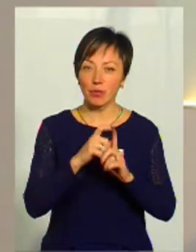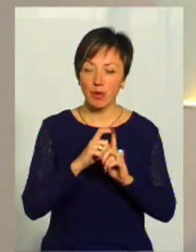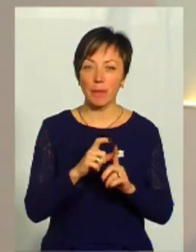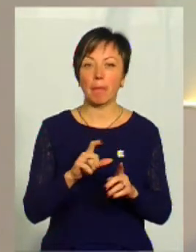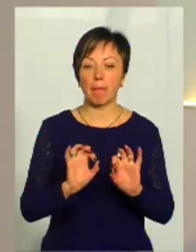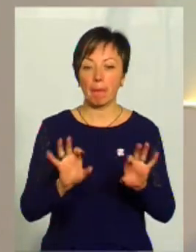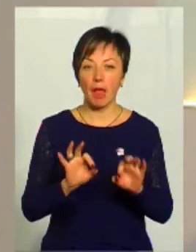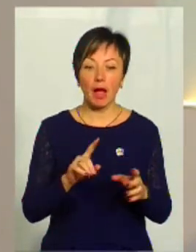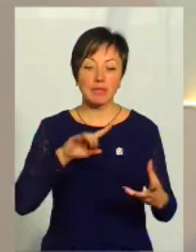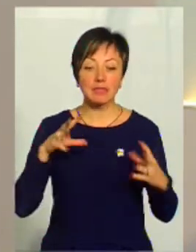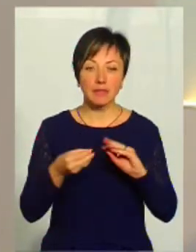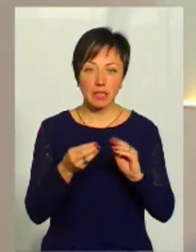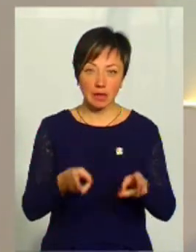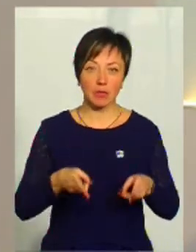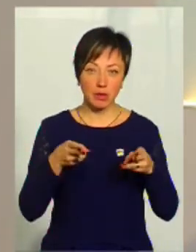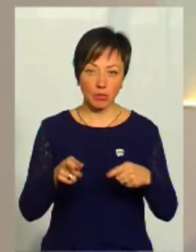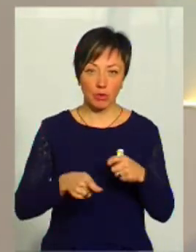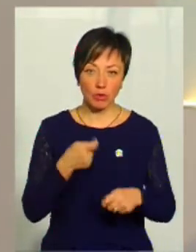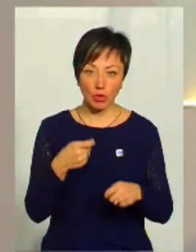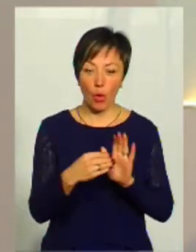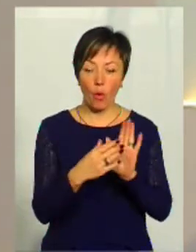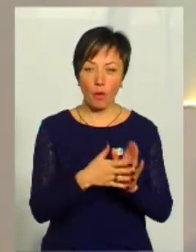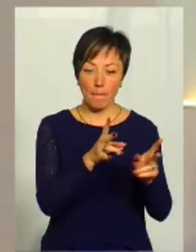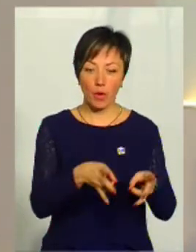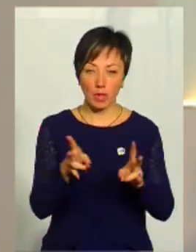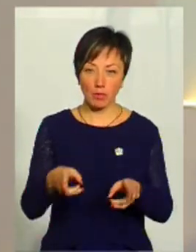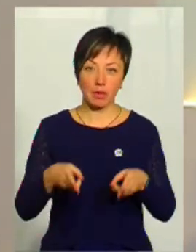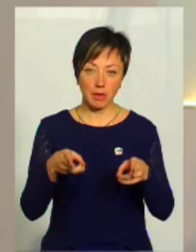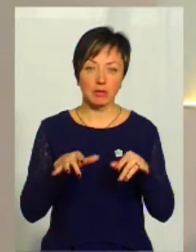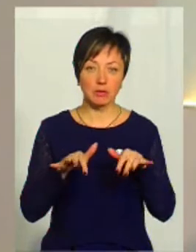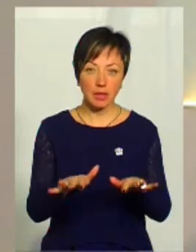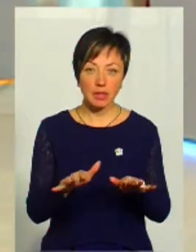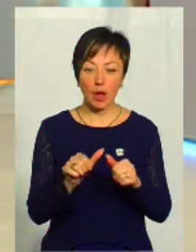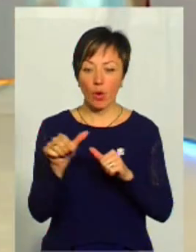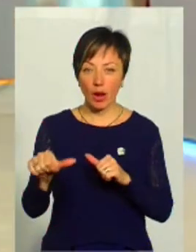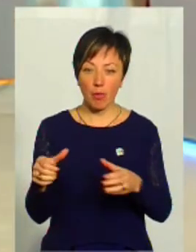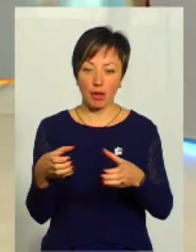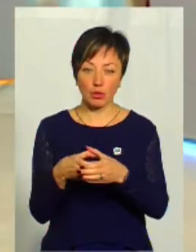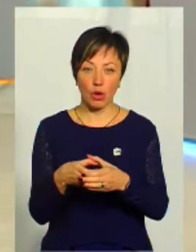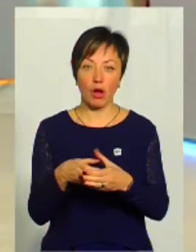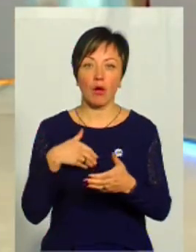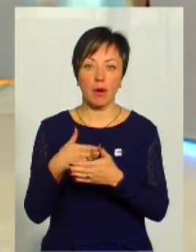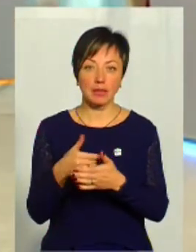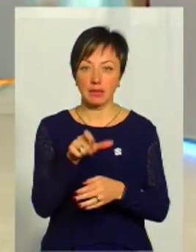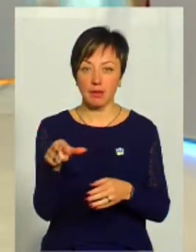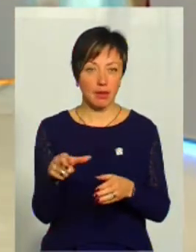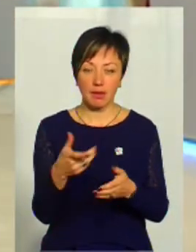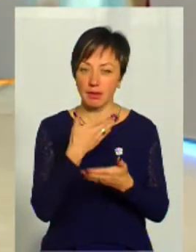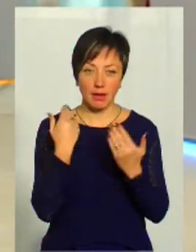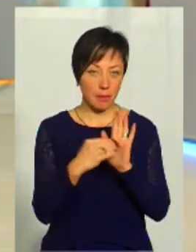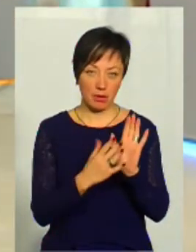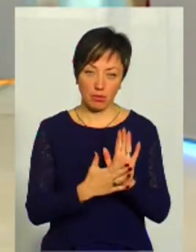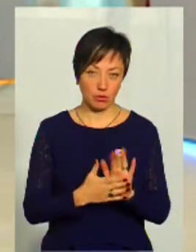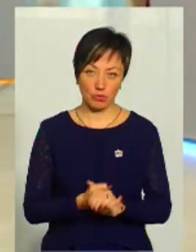єдиного звіту про кримінальні правопорушення, введення обліку потерпілих у кримінальних провадженнях за окремою категорією громадські активісти не